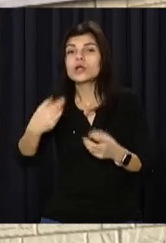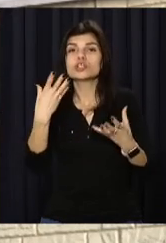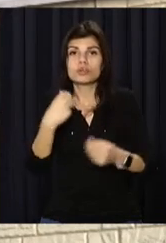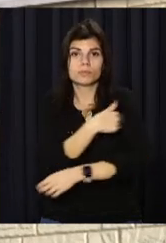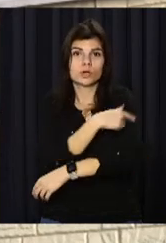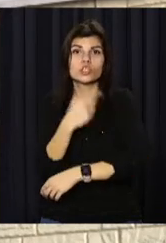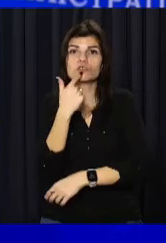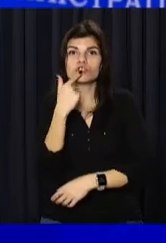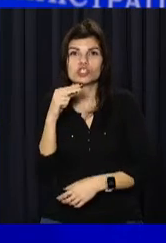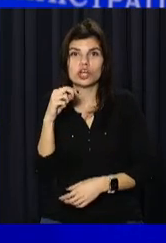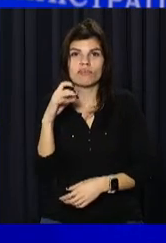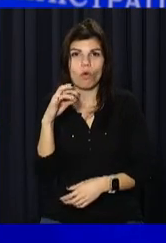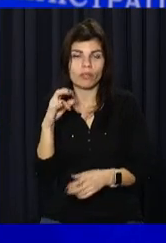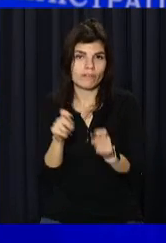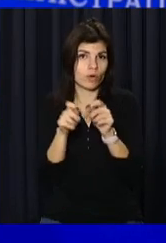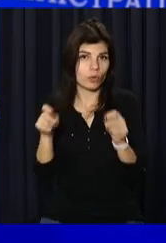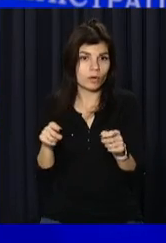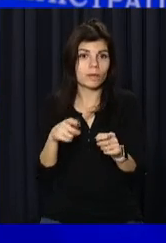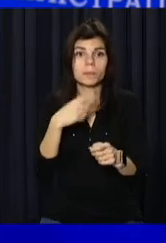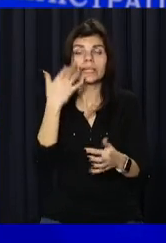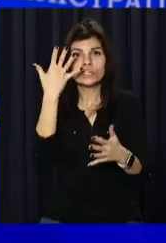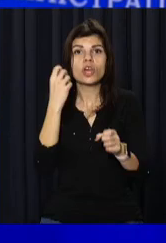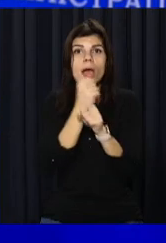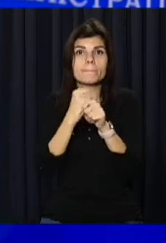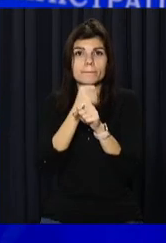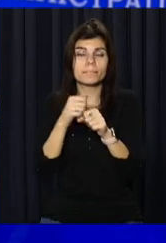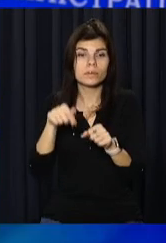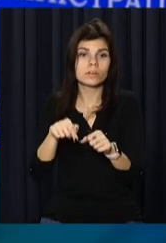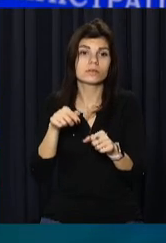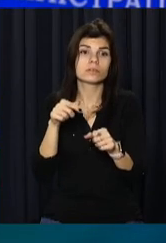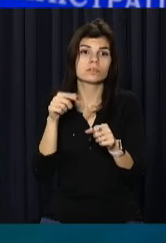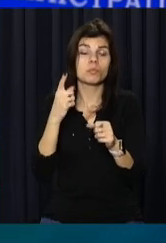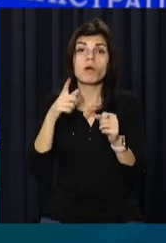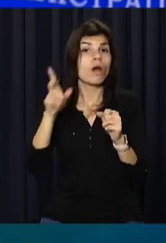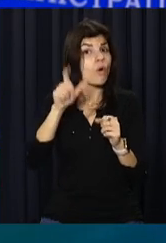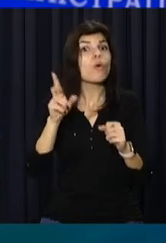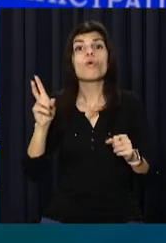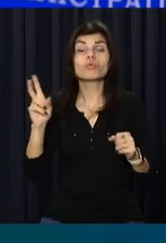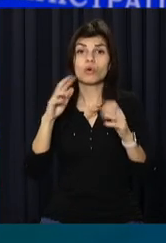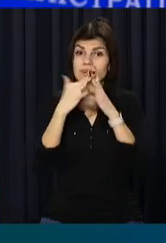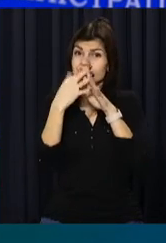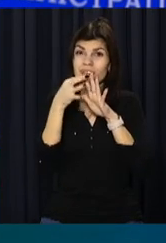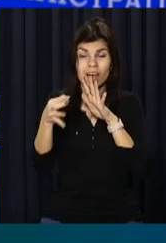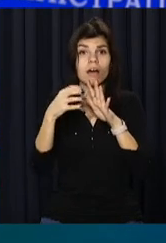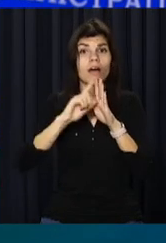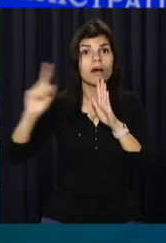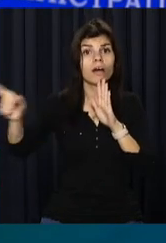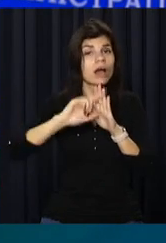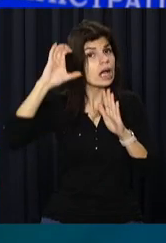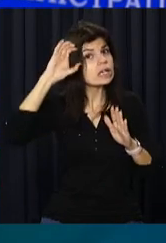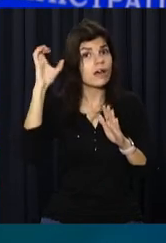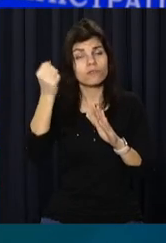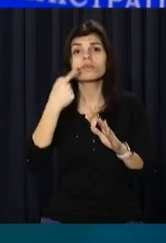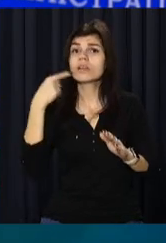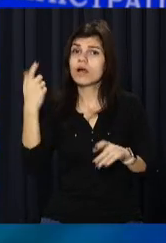медзаклад в Червоному. Планується відкрити аптечний пункт, і нині за ліками місцевими доводиться їздити аж до крового рогу, це не дуже зручно. Тепер все буде